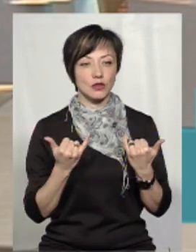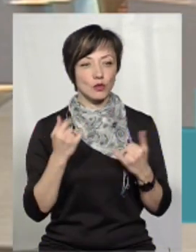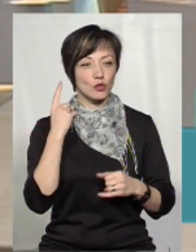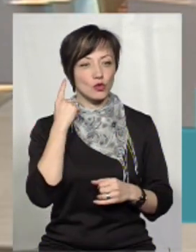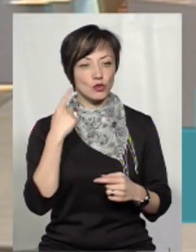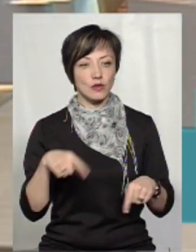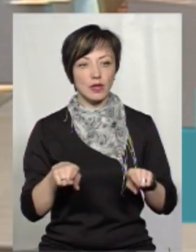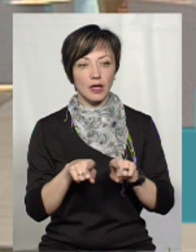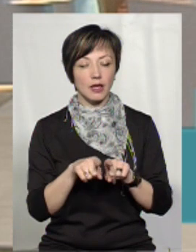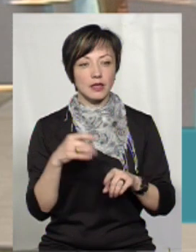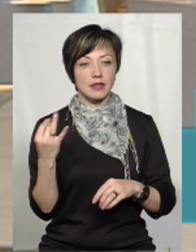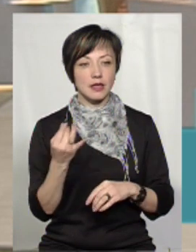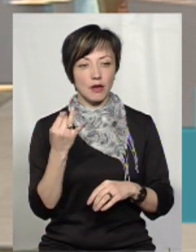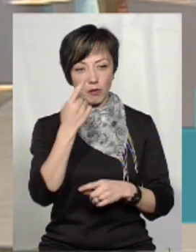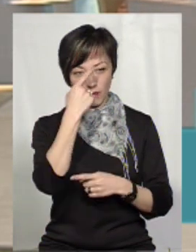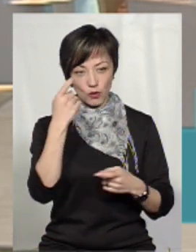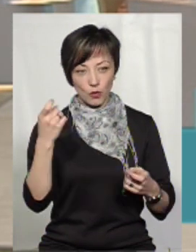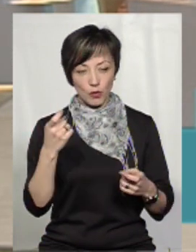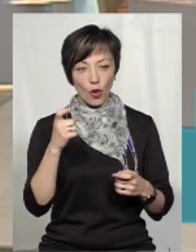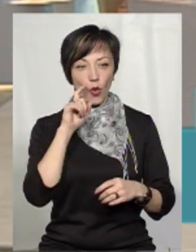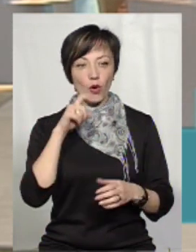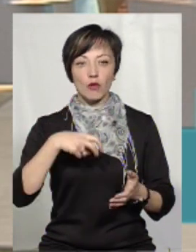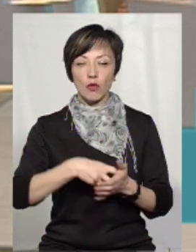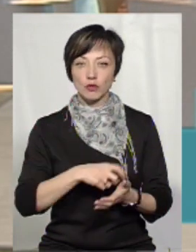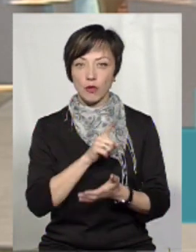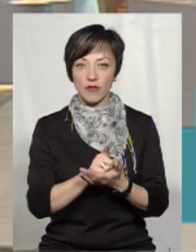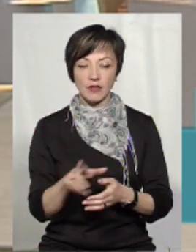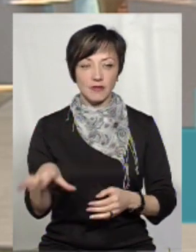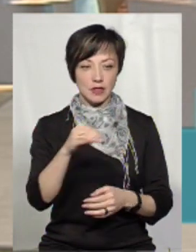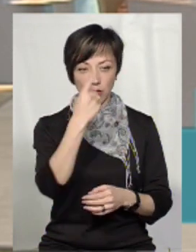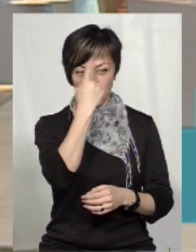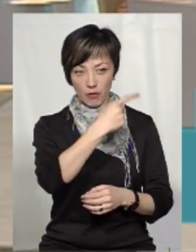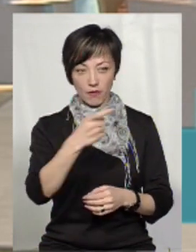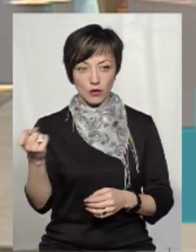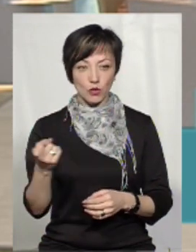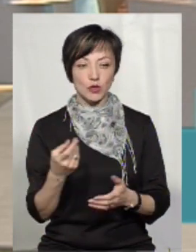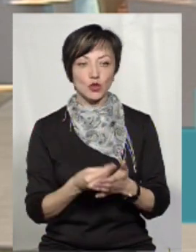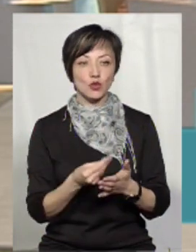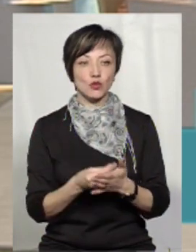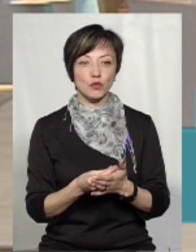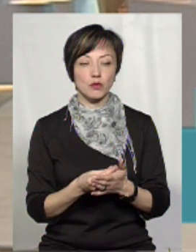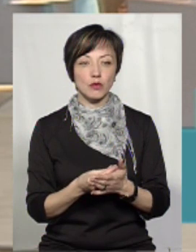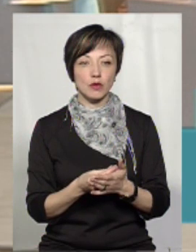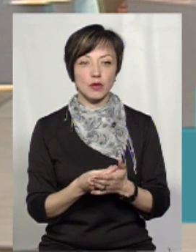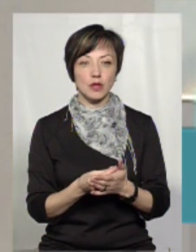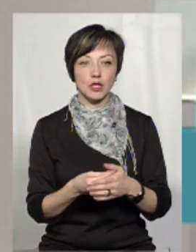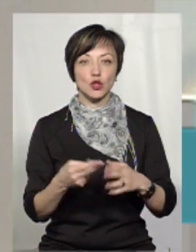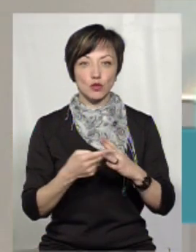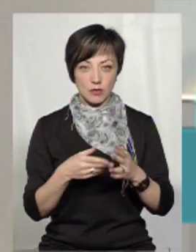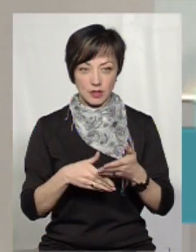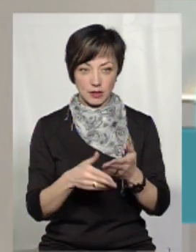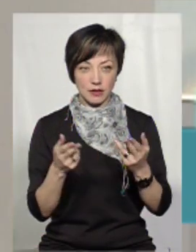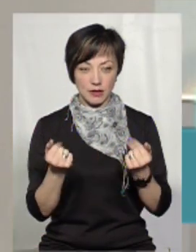почув таке інтересне повідомлення, що Укрпошта повинна всіх пам'ятовувати, яку суму дали всім